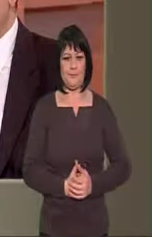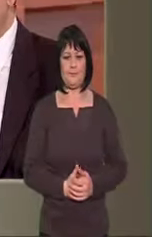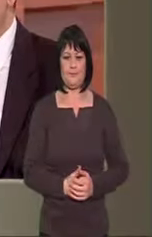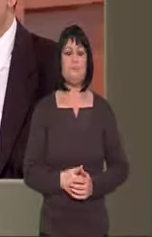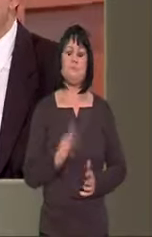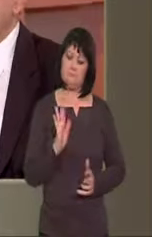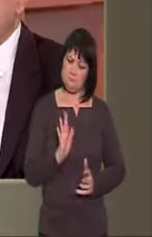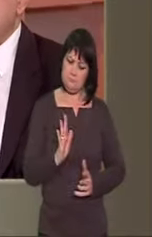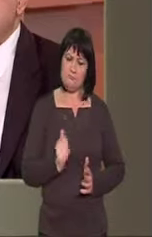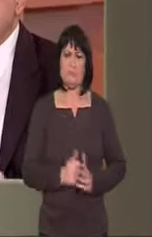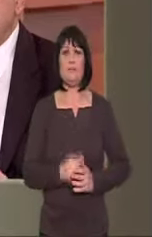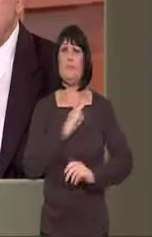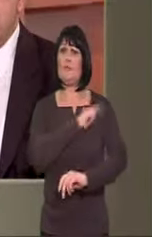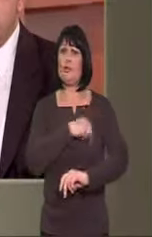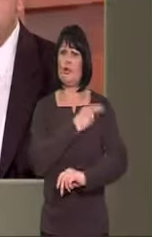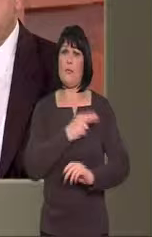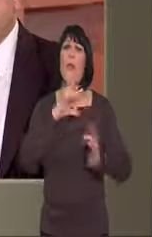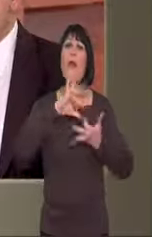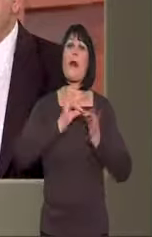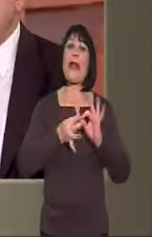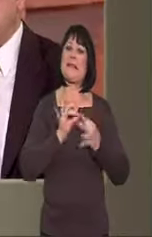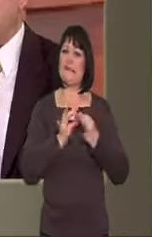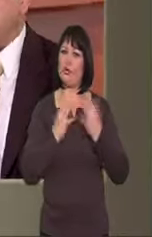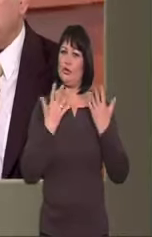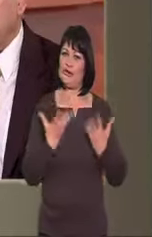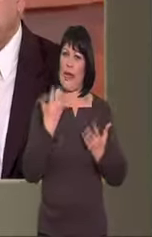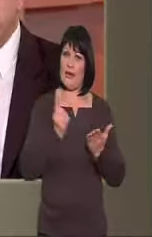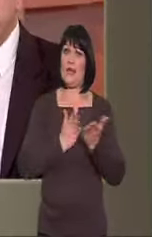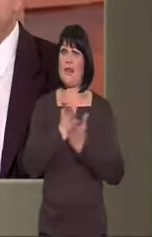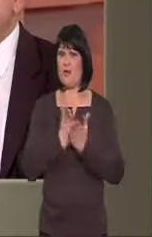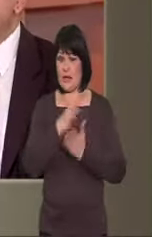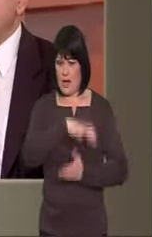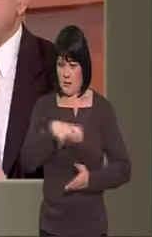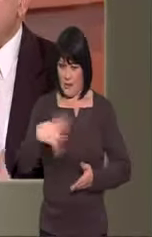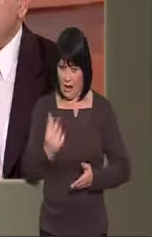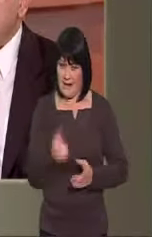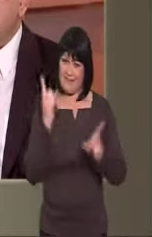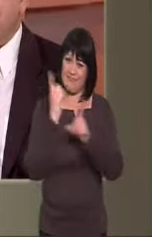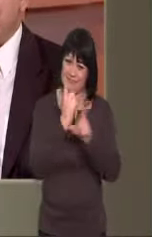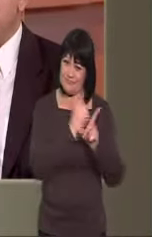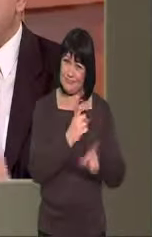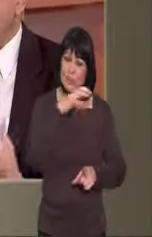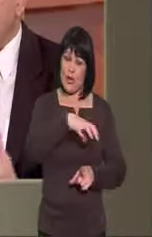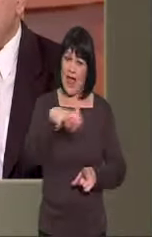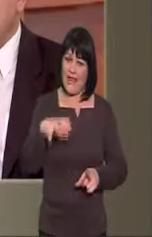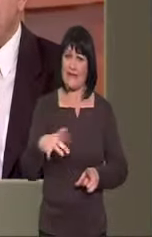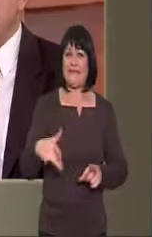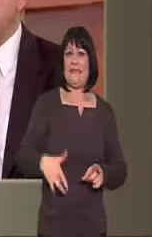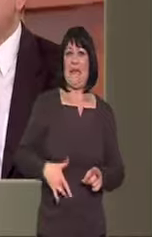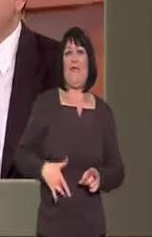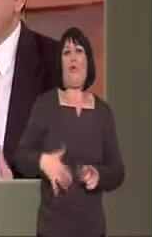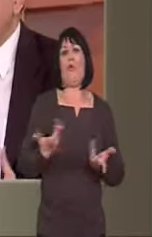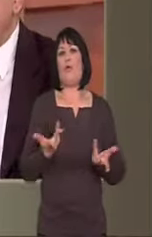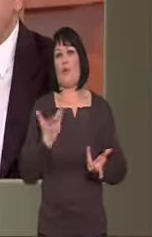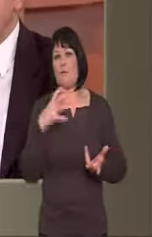νοσοκομείο είναι ένας οργανισμός ο οποίος έχει τα χειρουργία, έχει τις εξειδικευμένες μονάδες, την εφρολογική μονάδα,